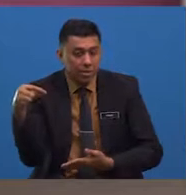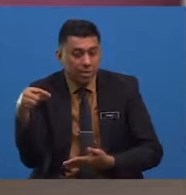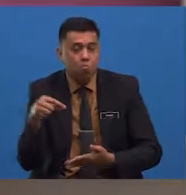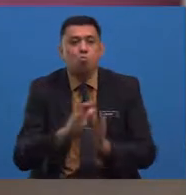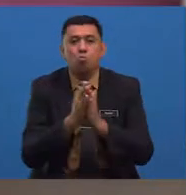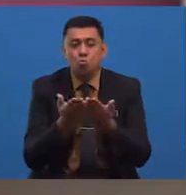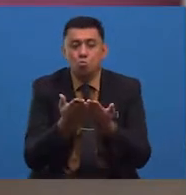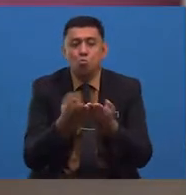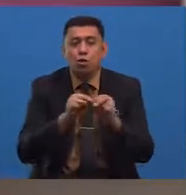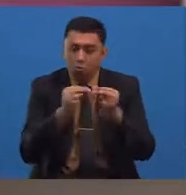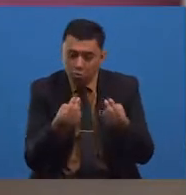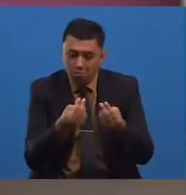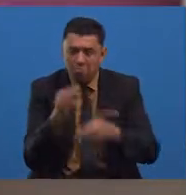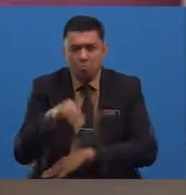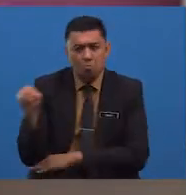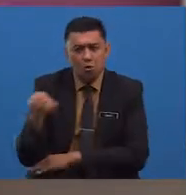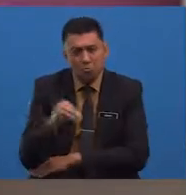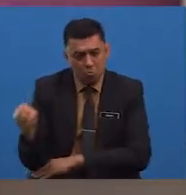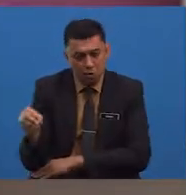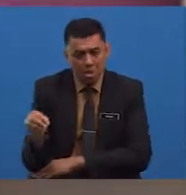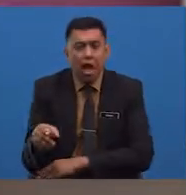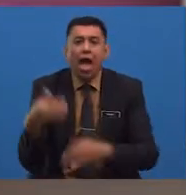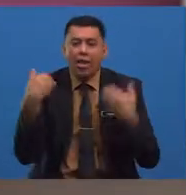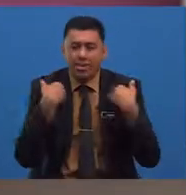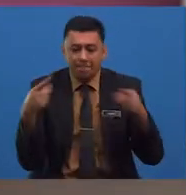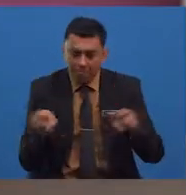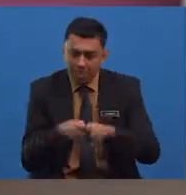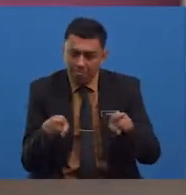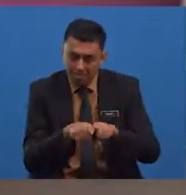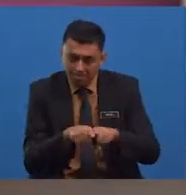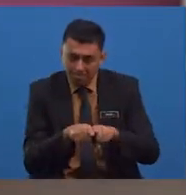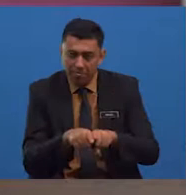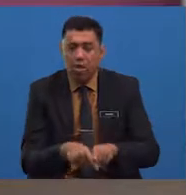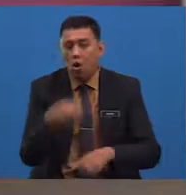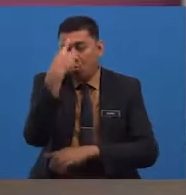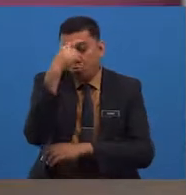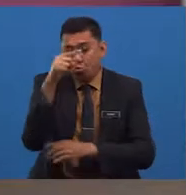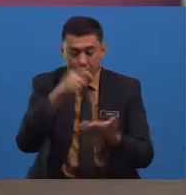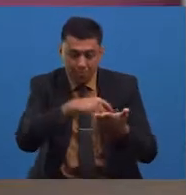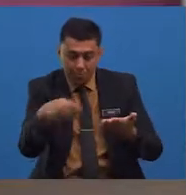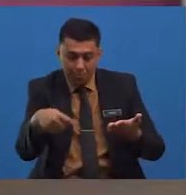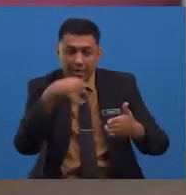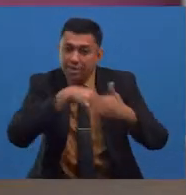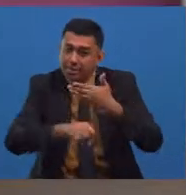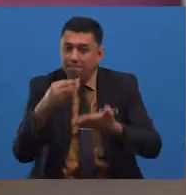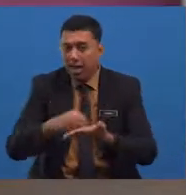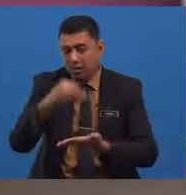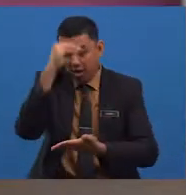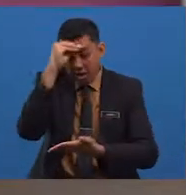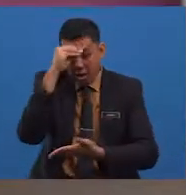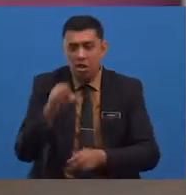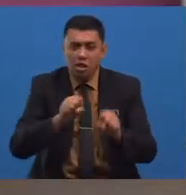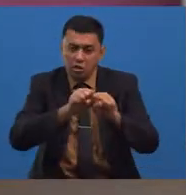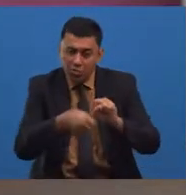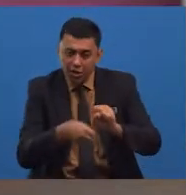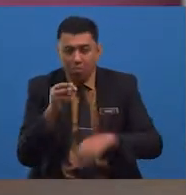nota murid-murid ada bersama untuk mencatat isi pelajaran supaya